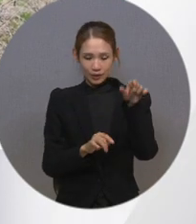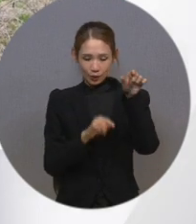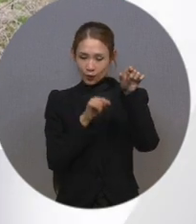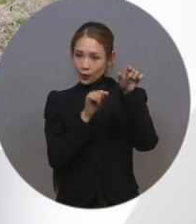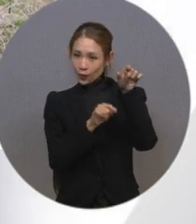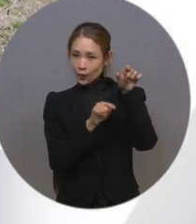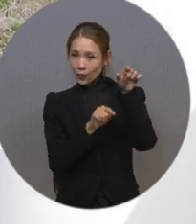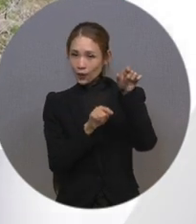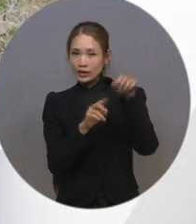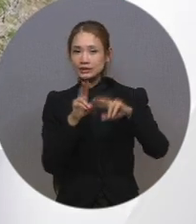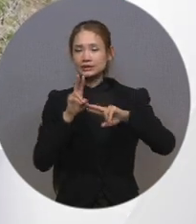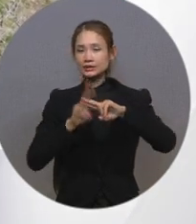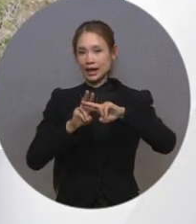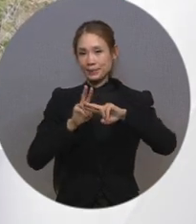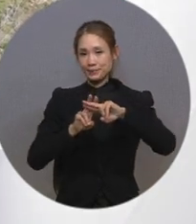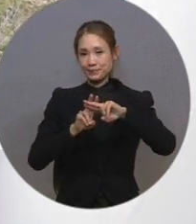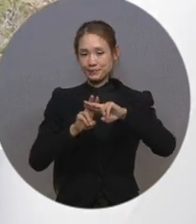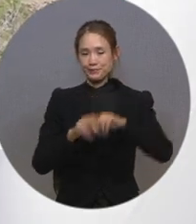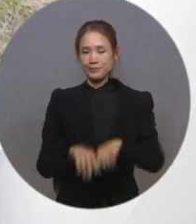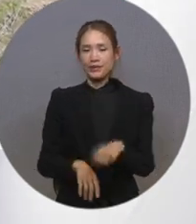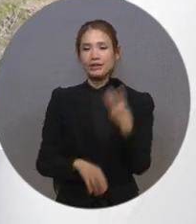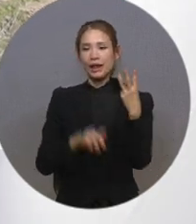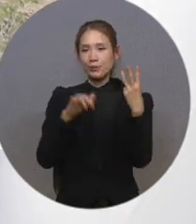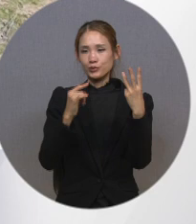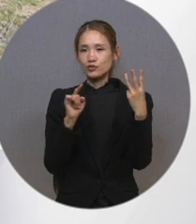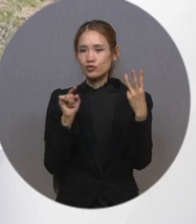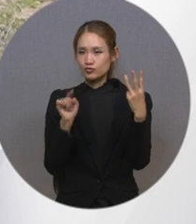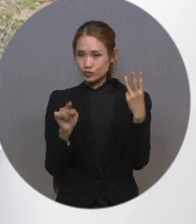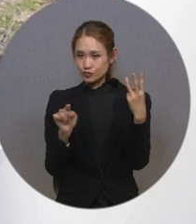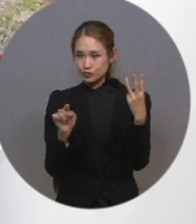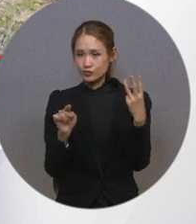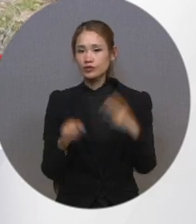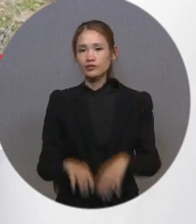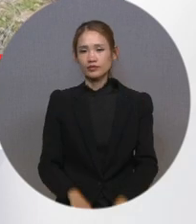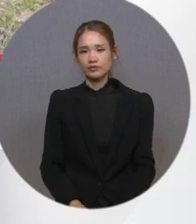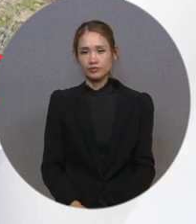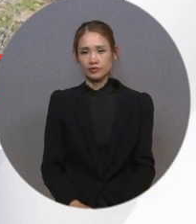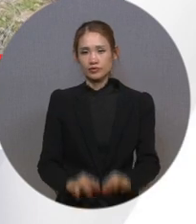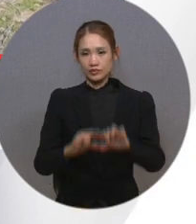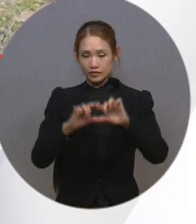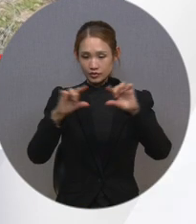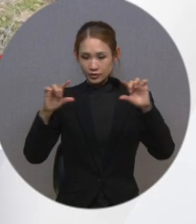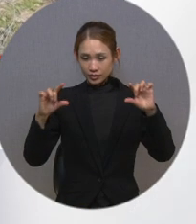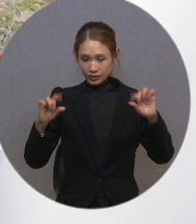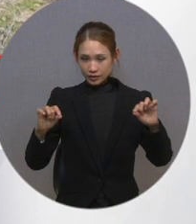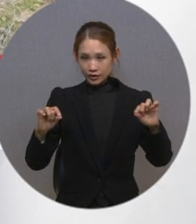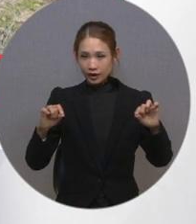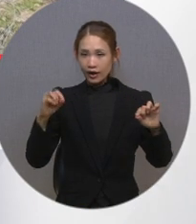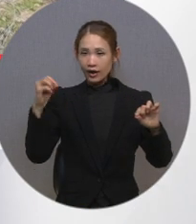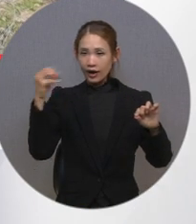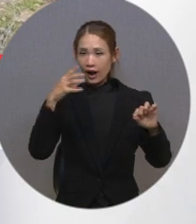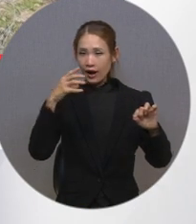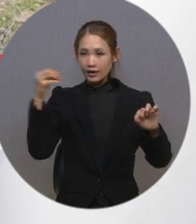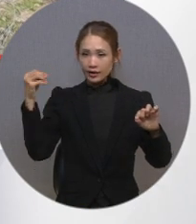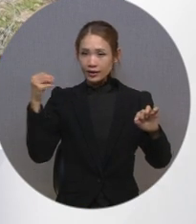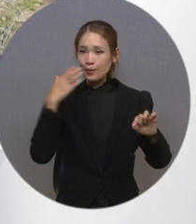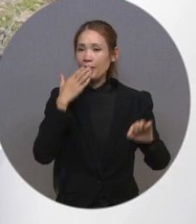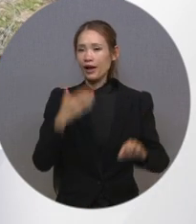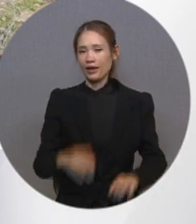하단에 있는 샷 버튼을 3초간 누르시면 화면 해설 방송을 켜고 끄실 수 있습니다.